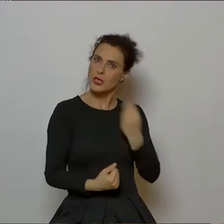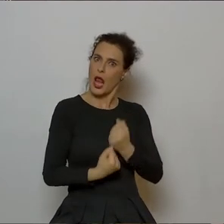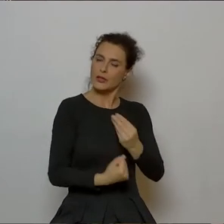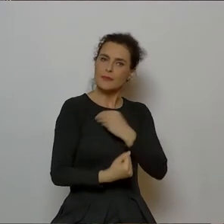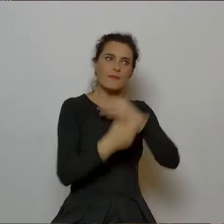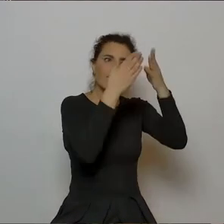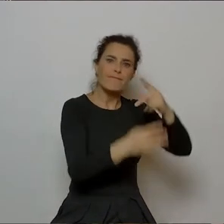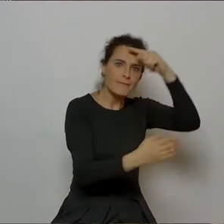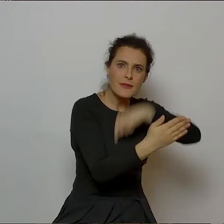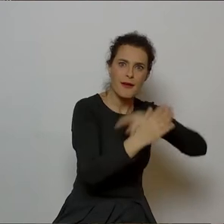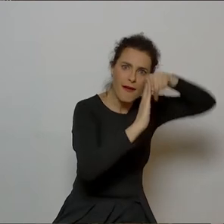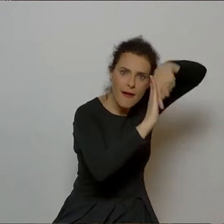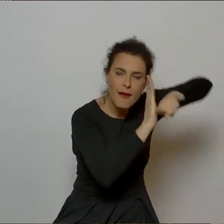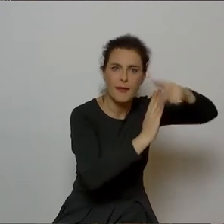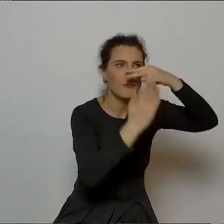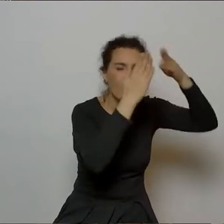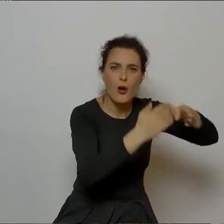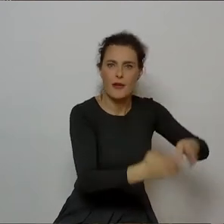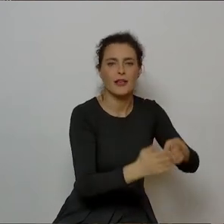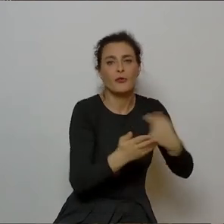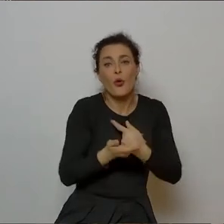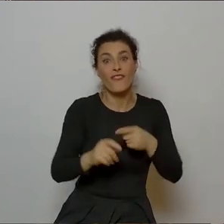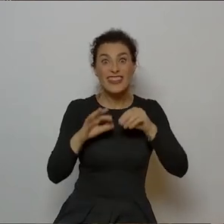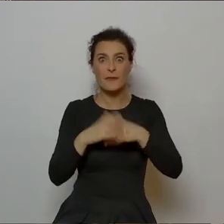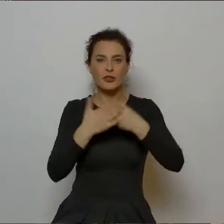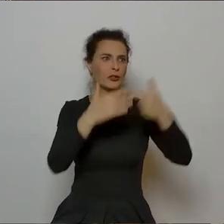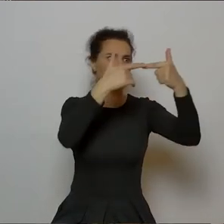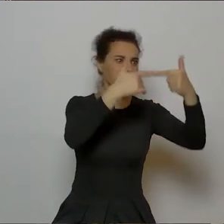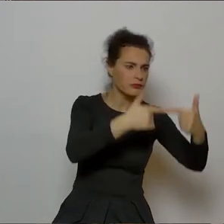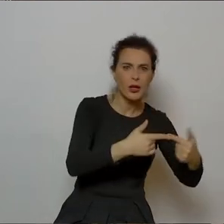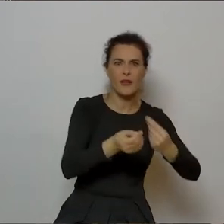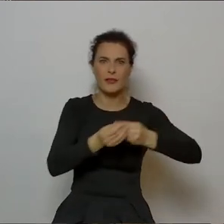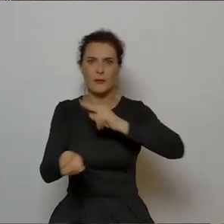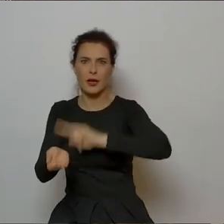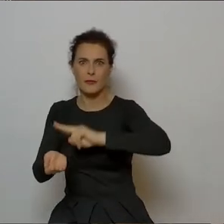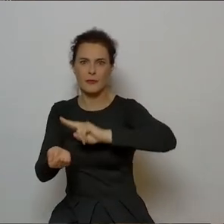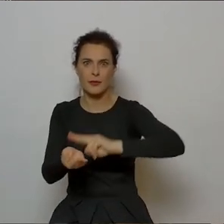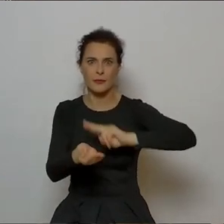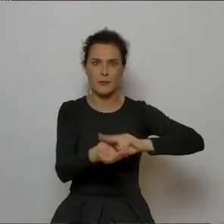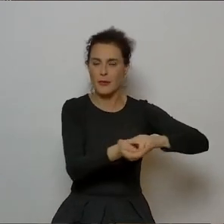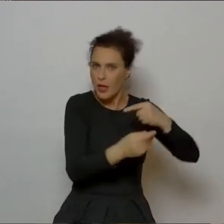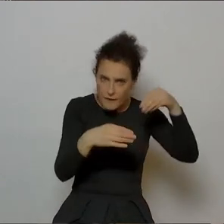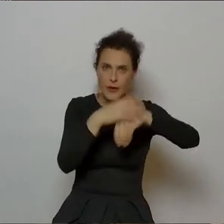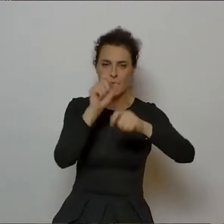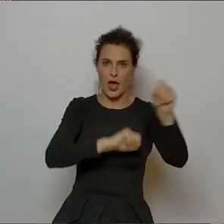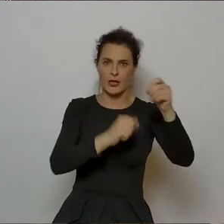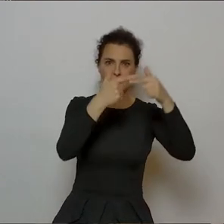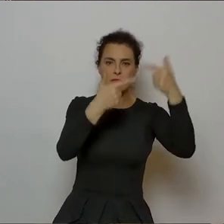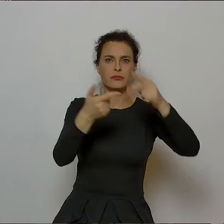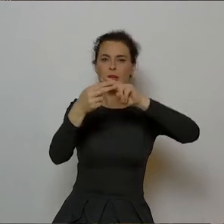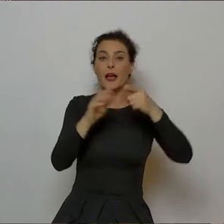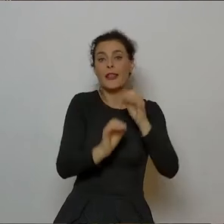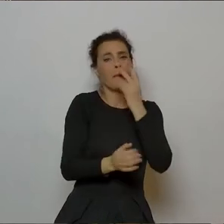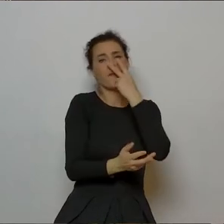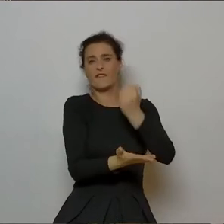psychikę. No a to, że to jest w rytmach bardzo ujętych, takich jakby